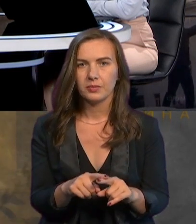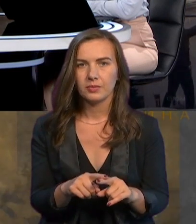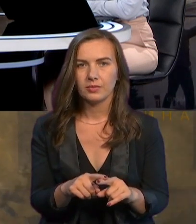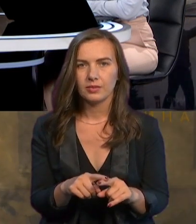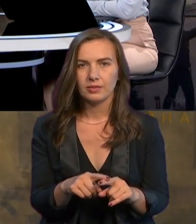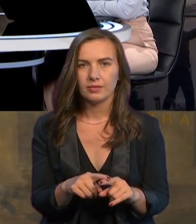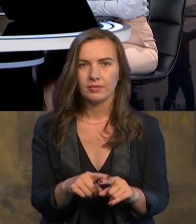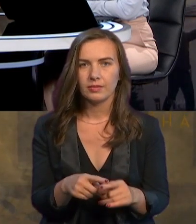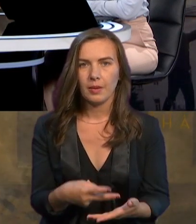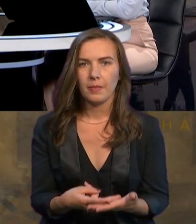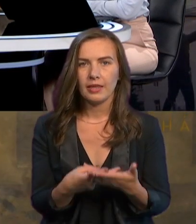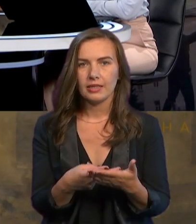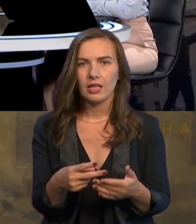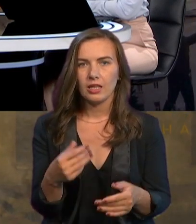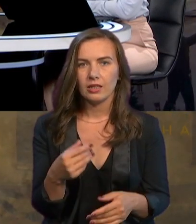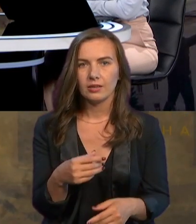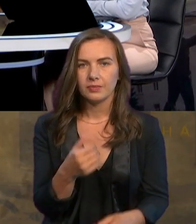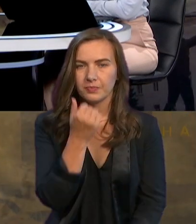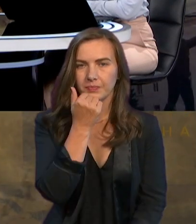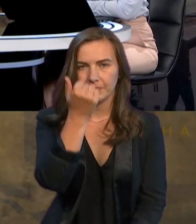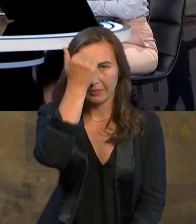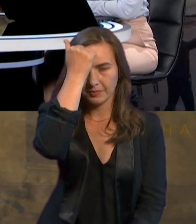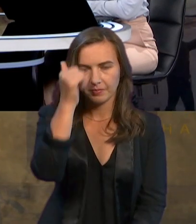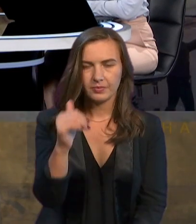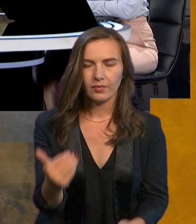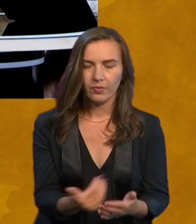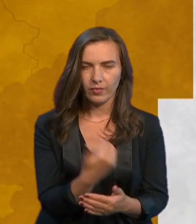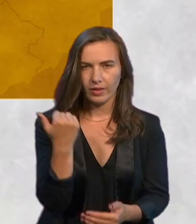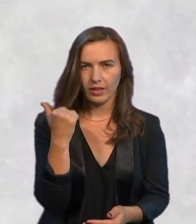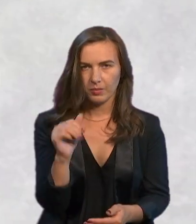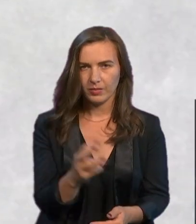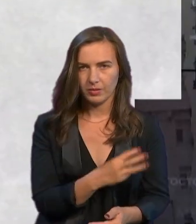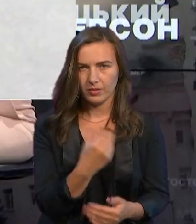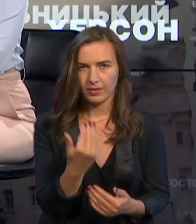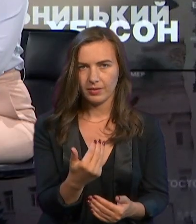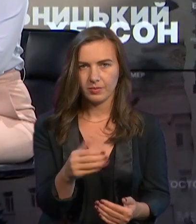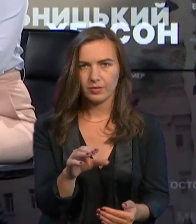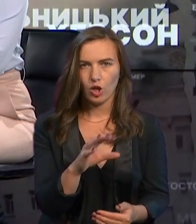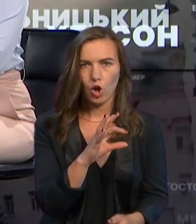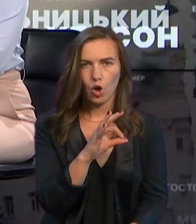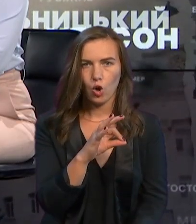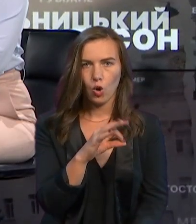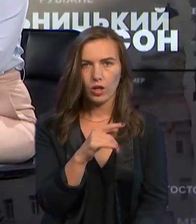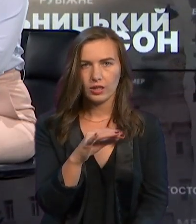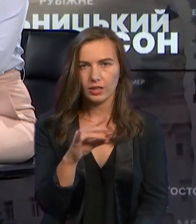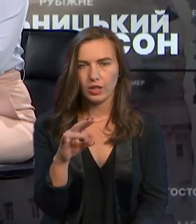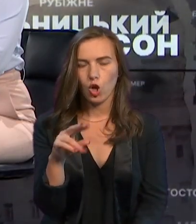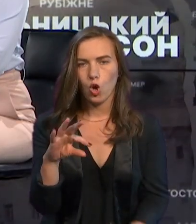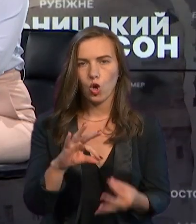п'єдестал. Дякуємо, пані Ольго, бажаємо вам нових перемог і медалей. Це була Ольга Харлан, олімпійська чемпіонка з фехтування на